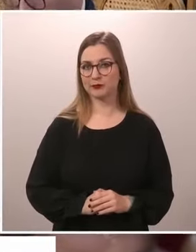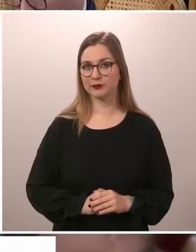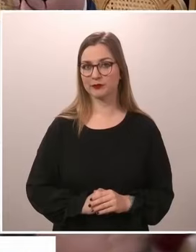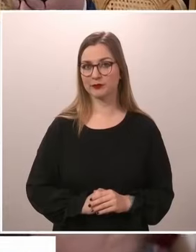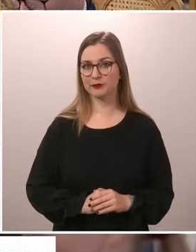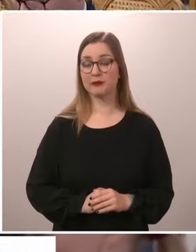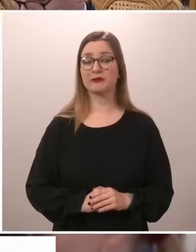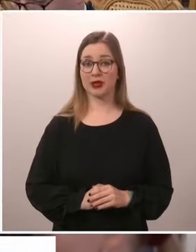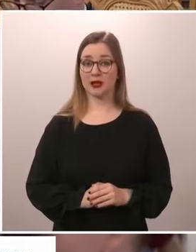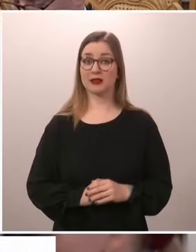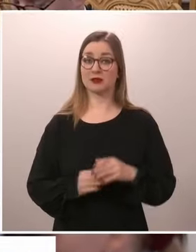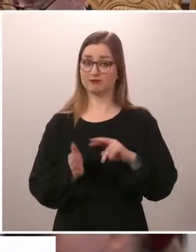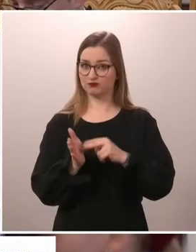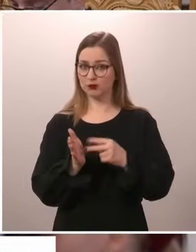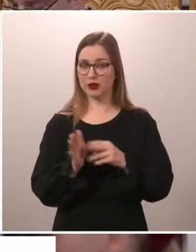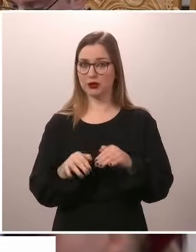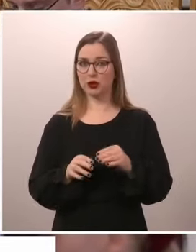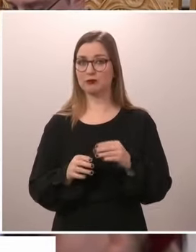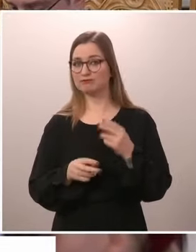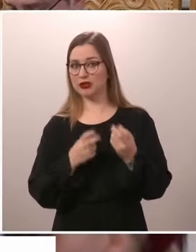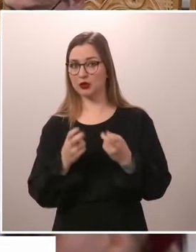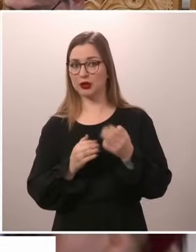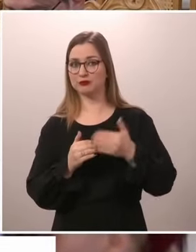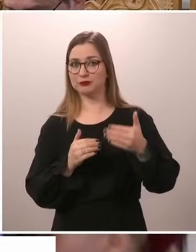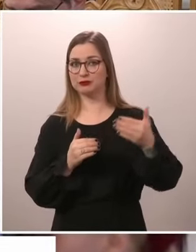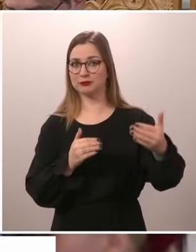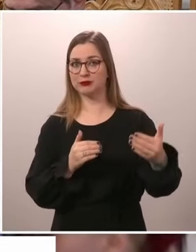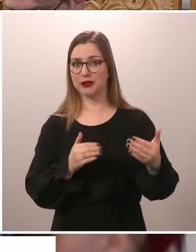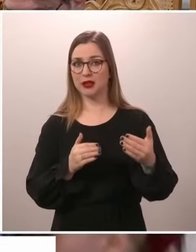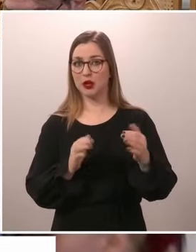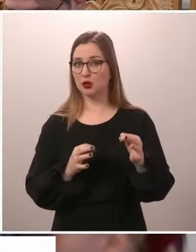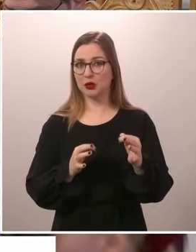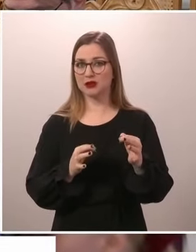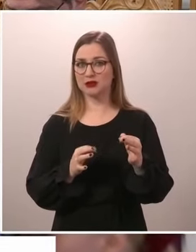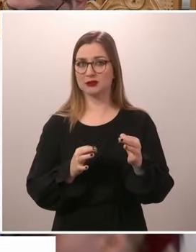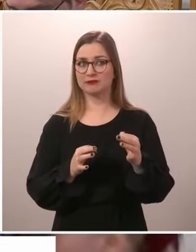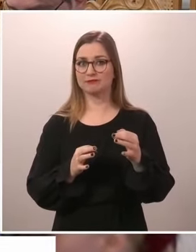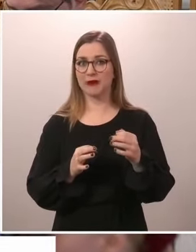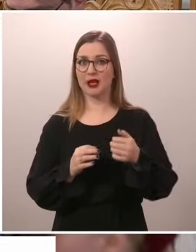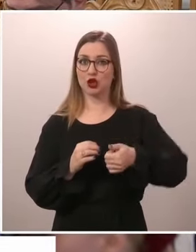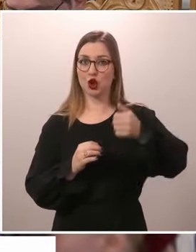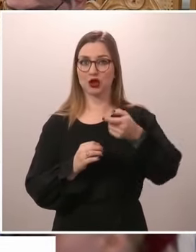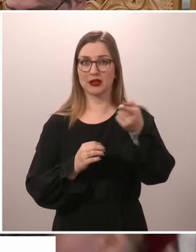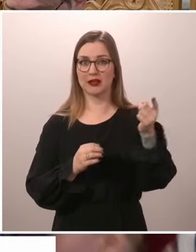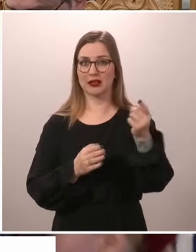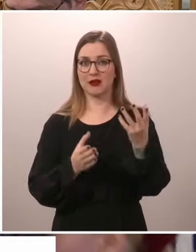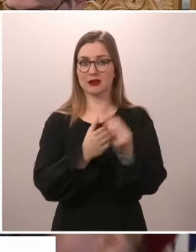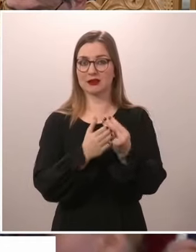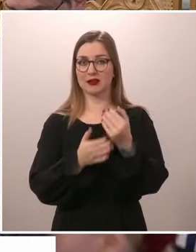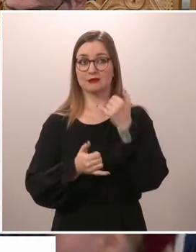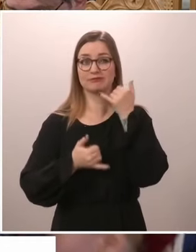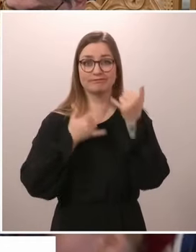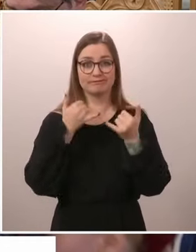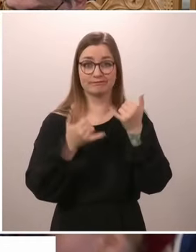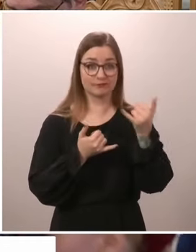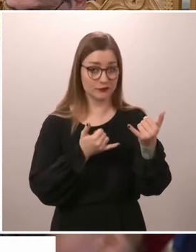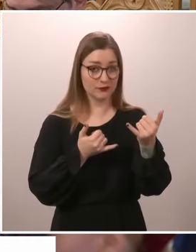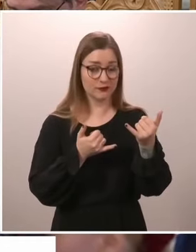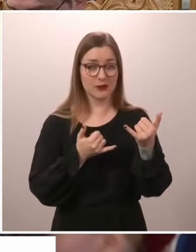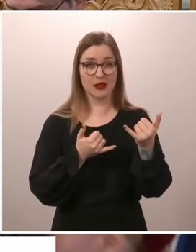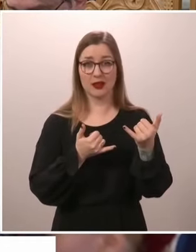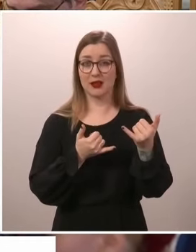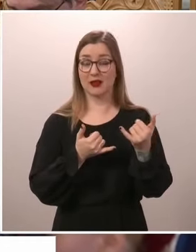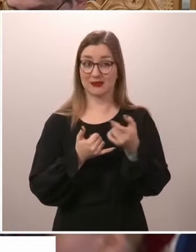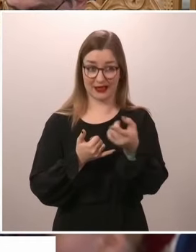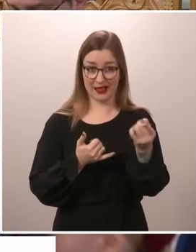telefonsamtal och sånt i andra världsledare? Finns det en inprickad, finns det någon särskilda samtale ni ser fram emot nu och